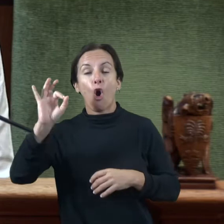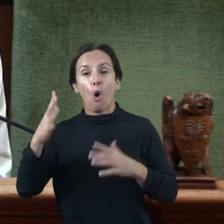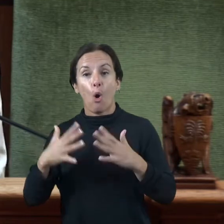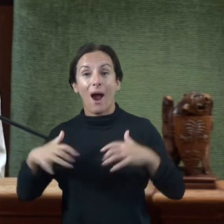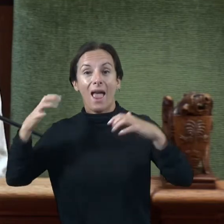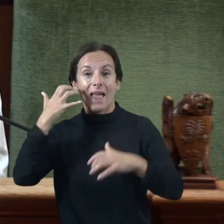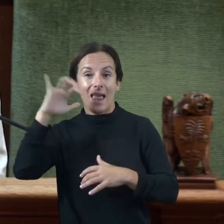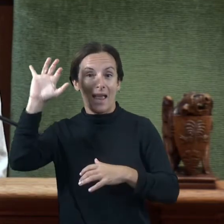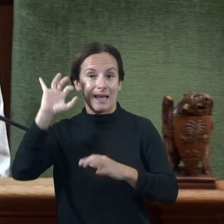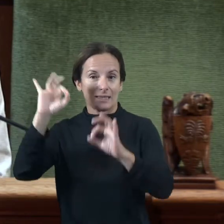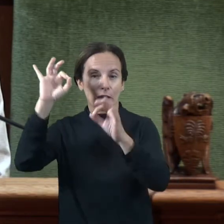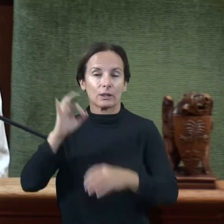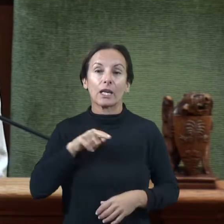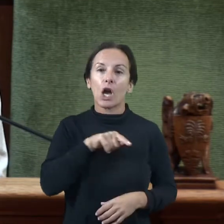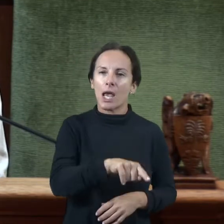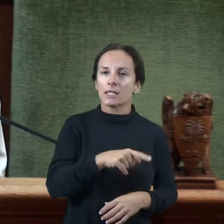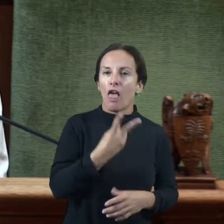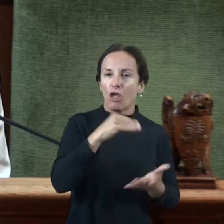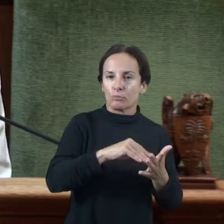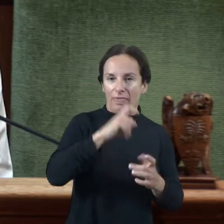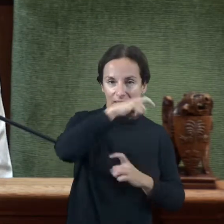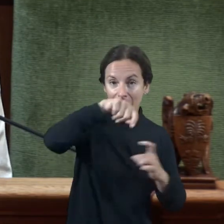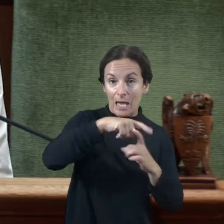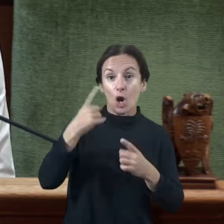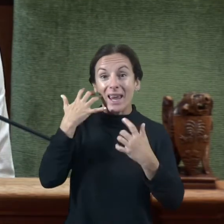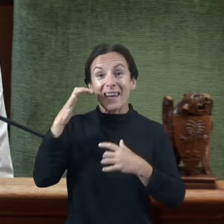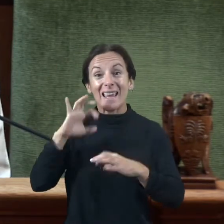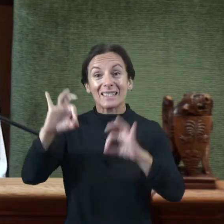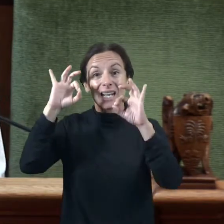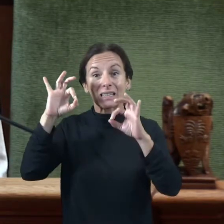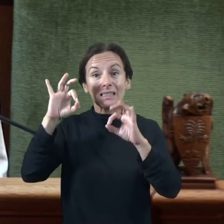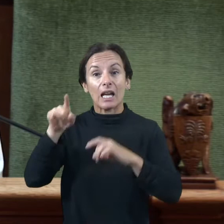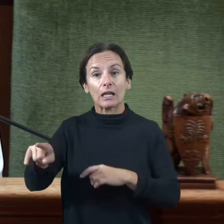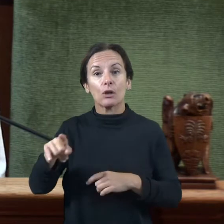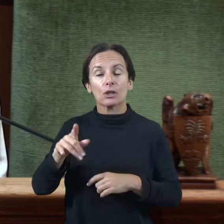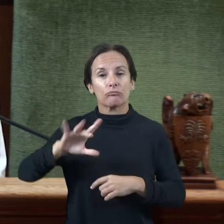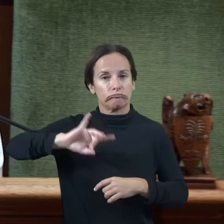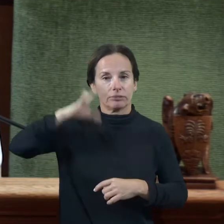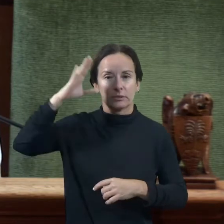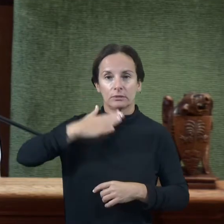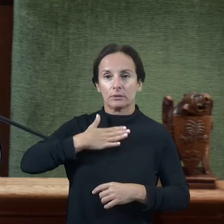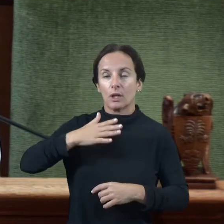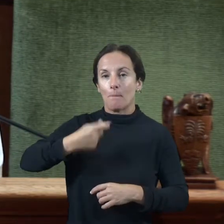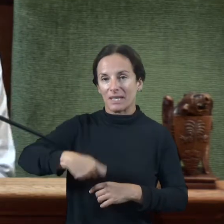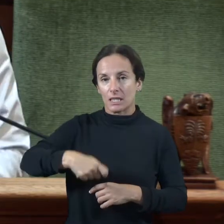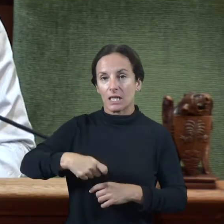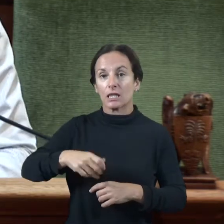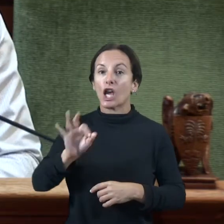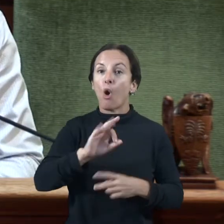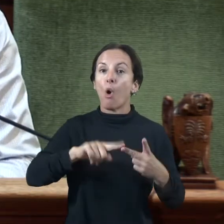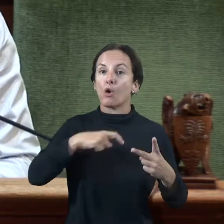i si s'han de convocar d'extraordinaris sempre ha de ser per iniciativa del president per acord de la comissió permanent